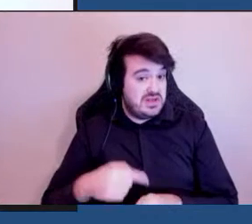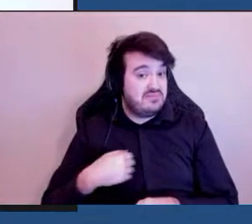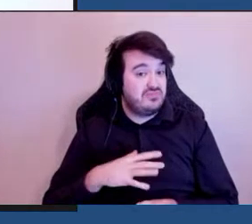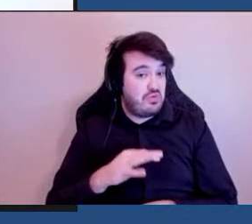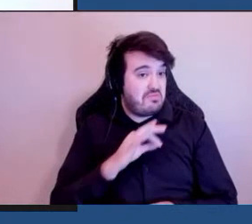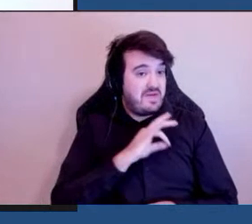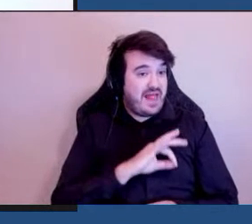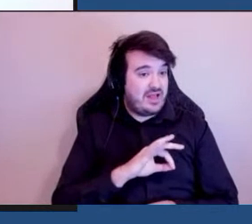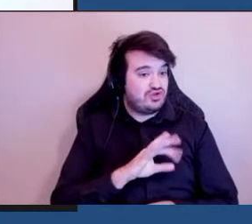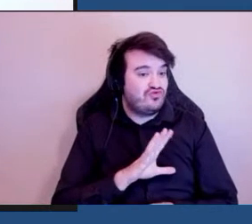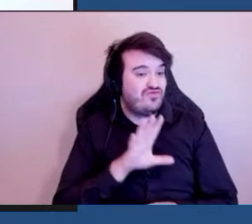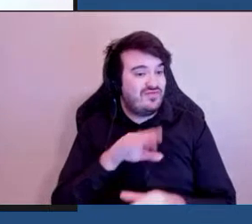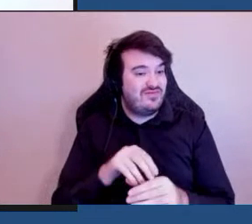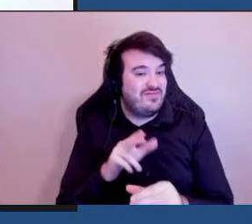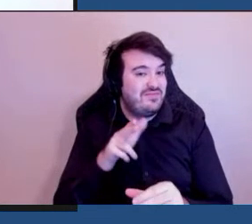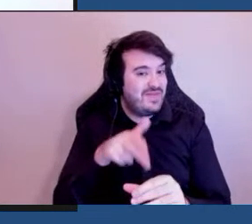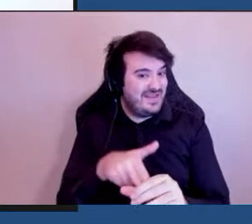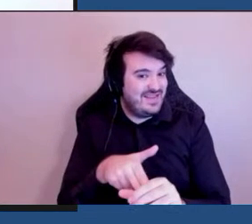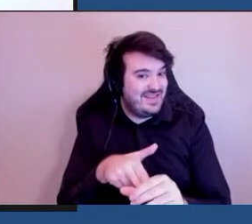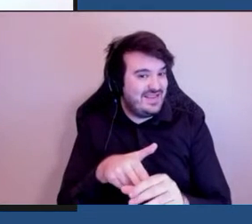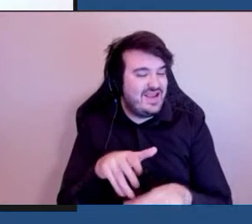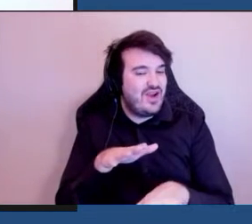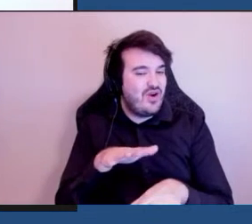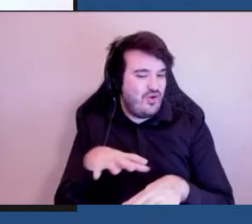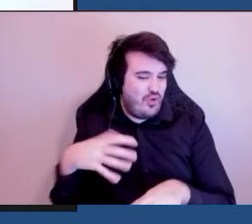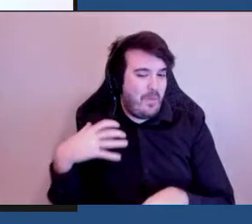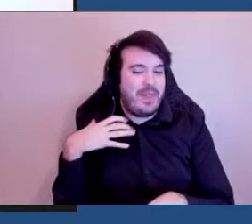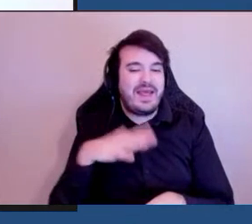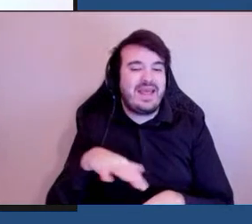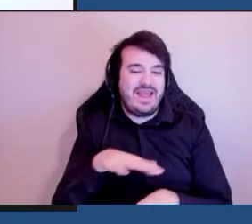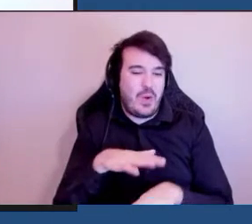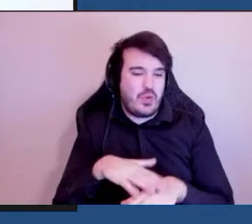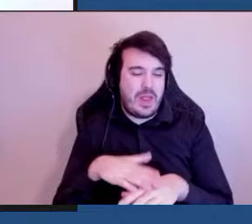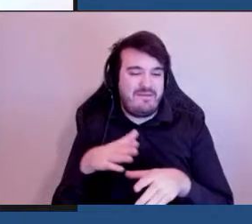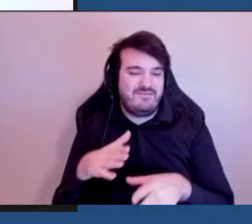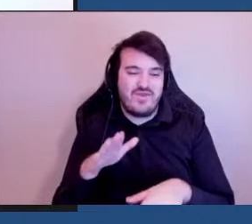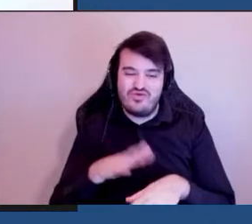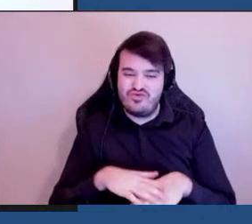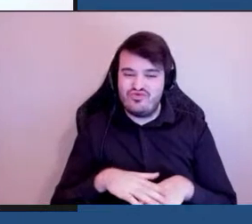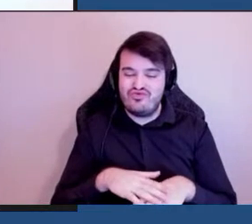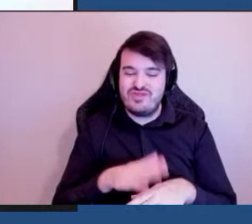partie du comité consultatif sur